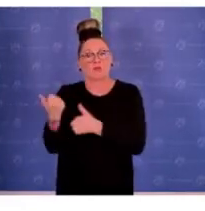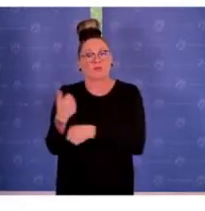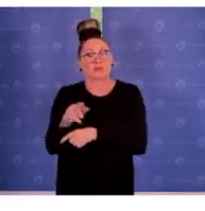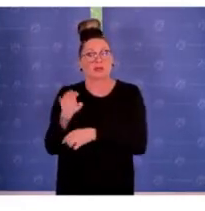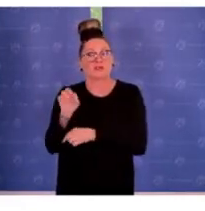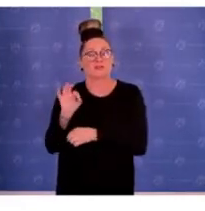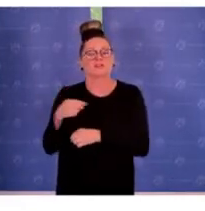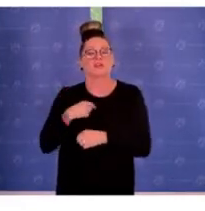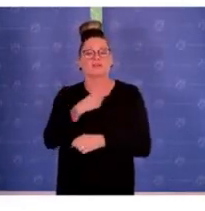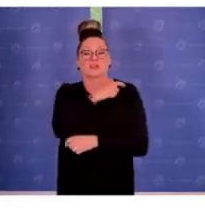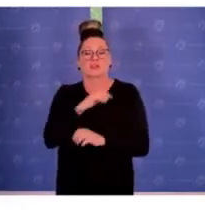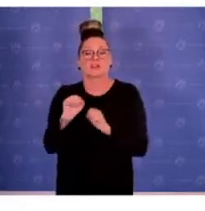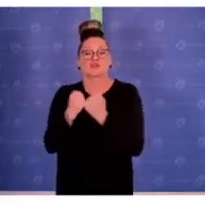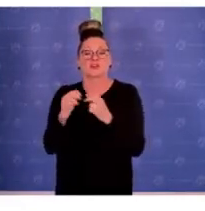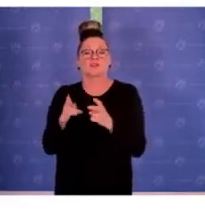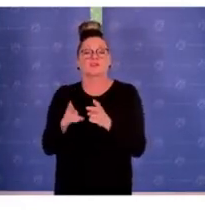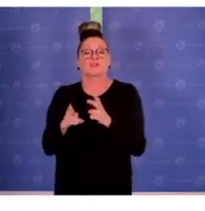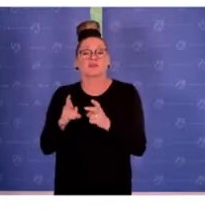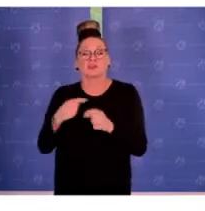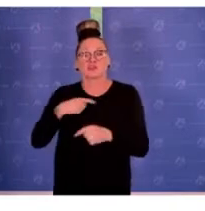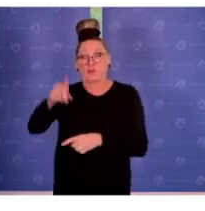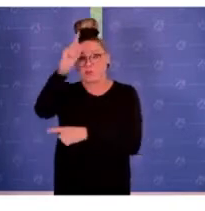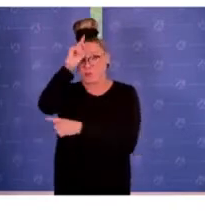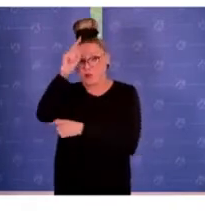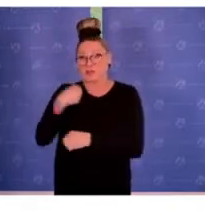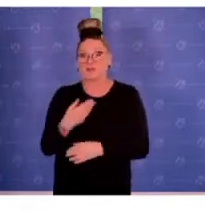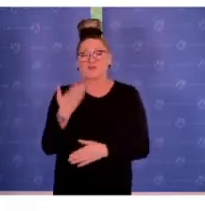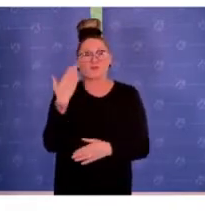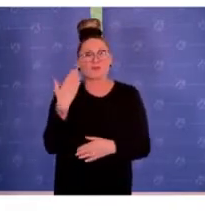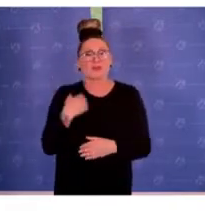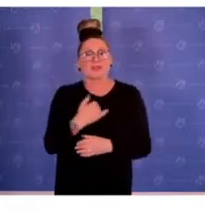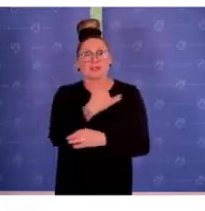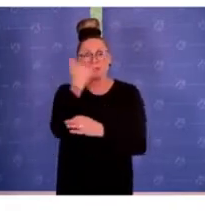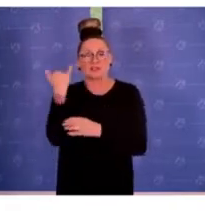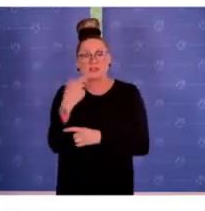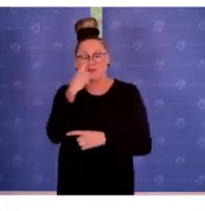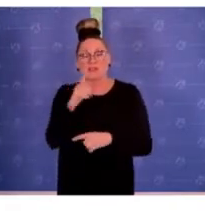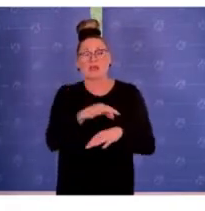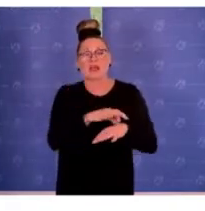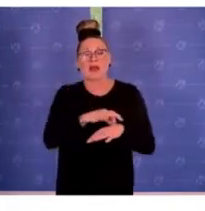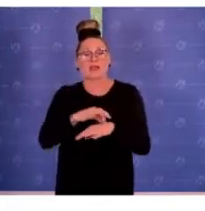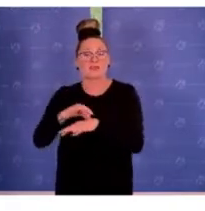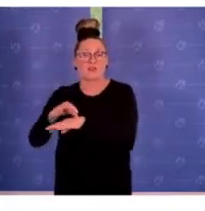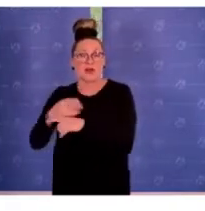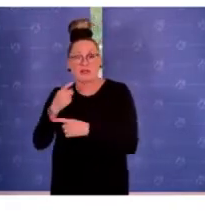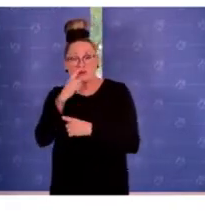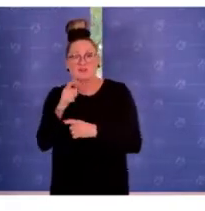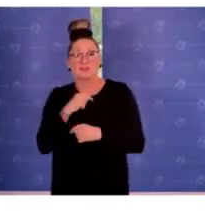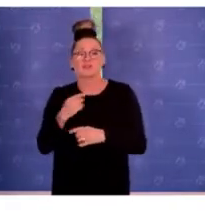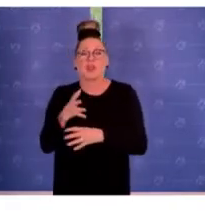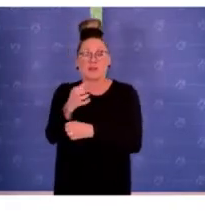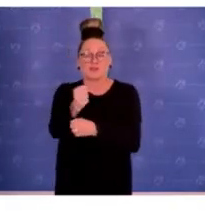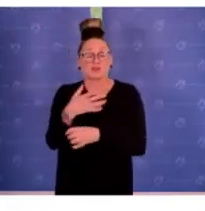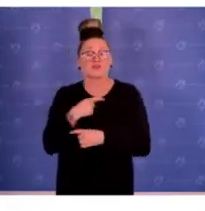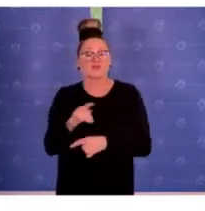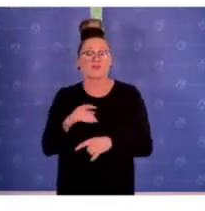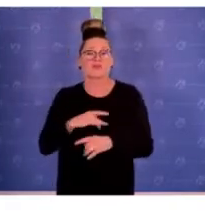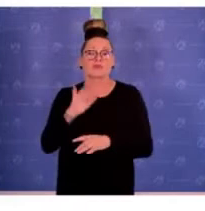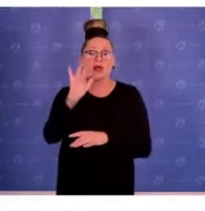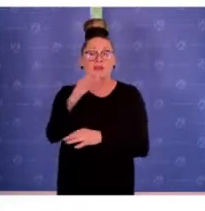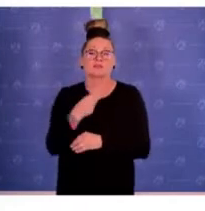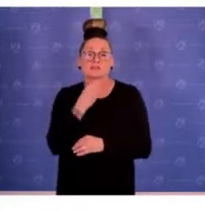Generalstaatsanwaltschaft und Polizei, ist, glaube ich, im vergangenen Jahr der Leitfaden zur Erfassung antisemitischer Straftaten, den die